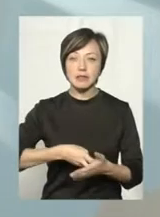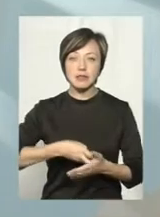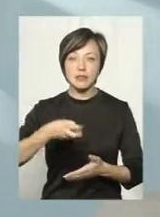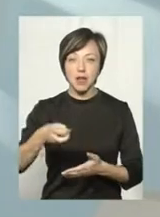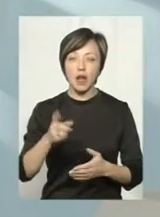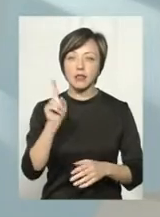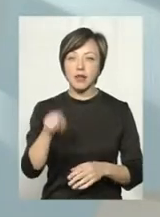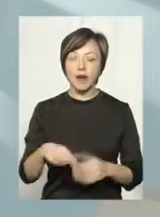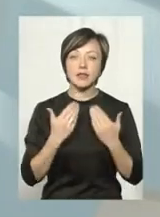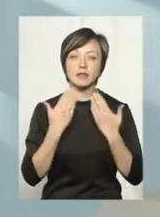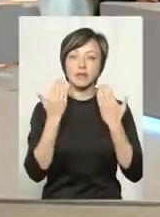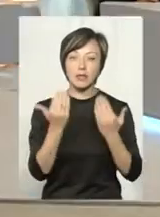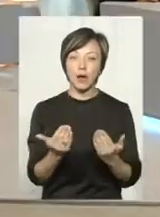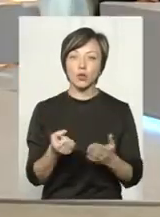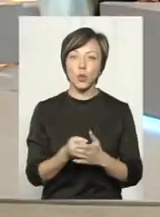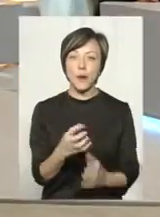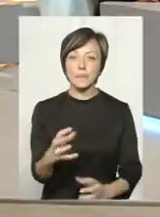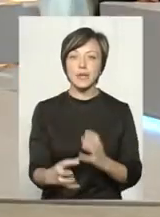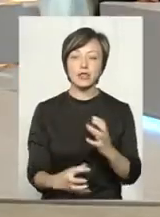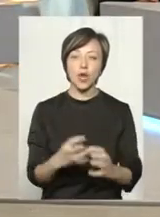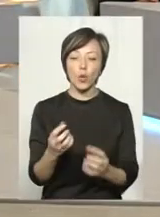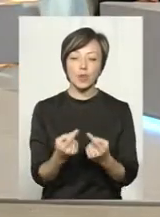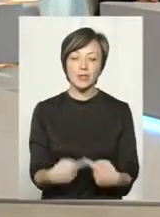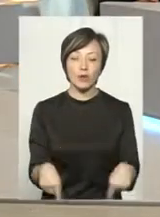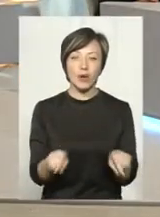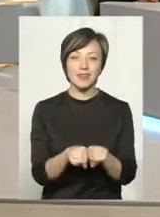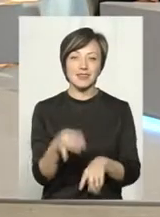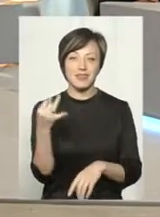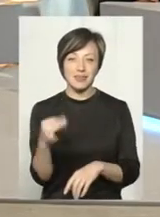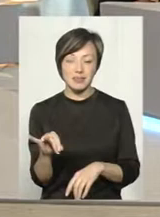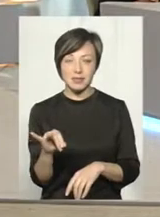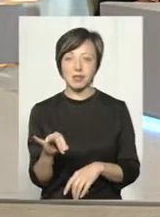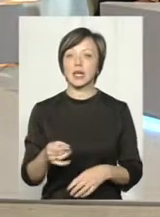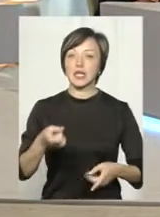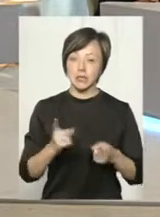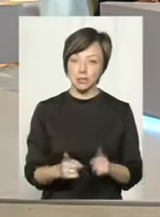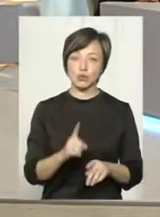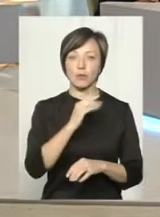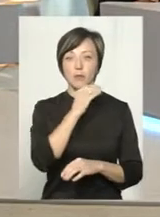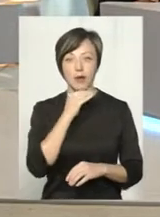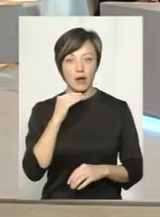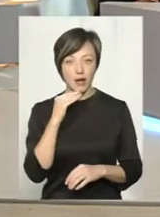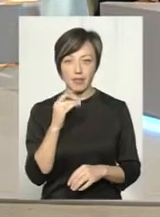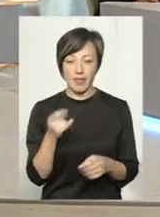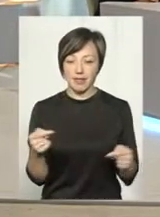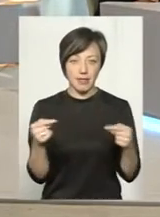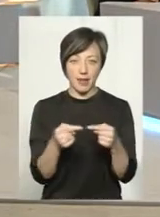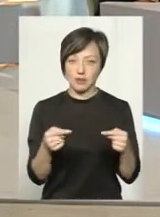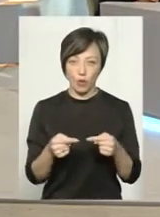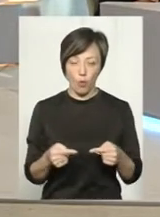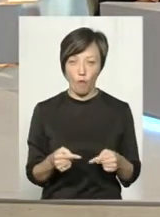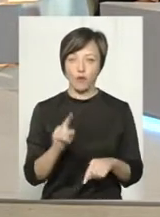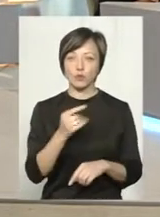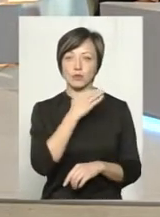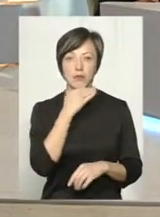зверталася до міжнародних організацій, тому що дійсно дуже багато нестиковок, дуже